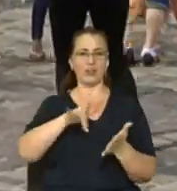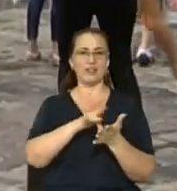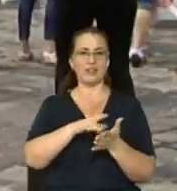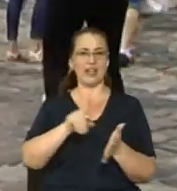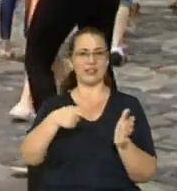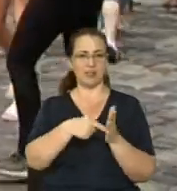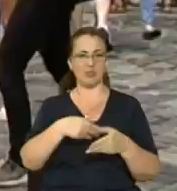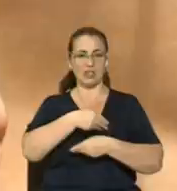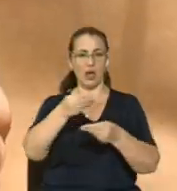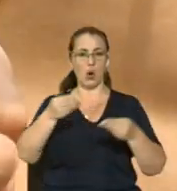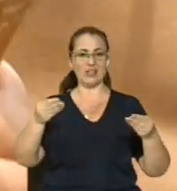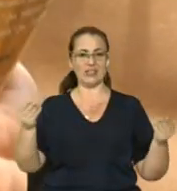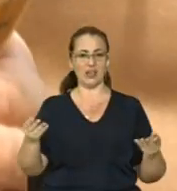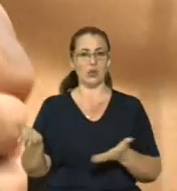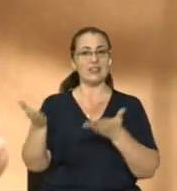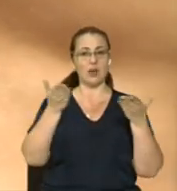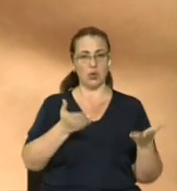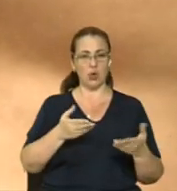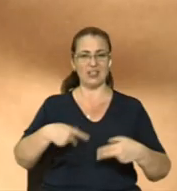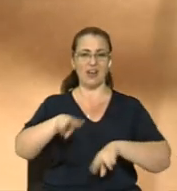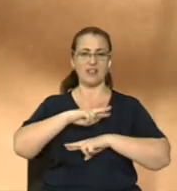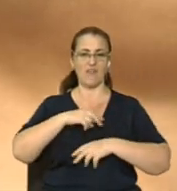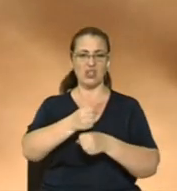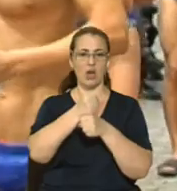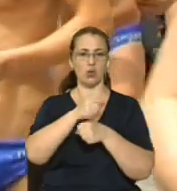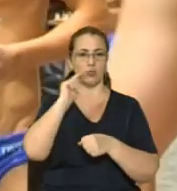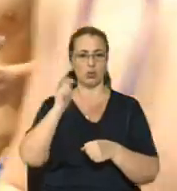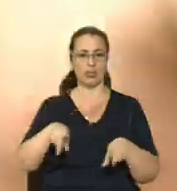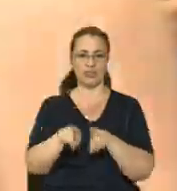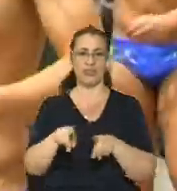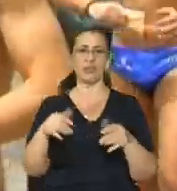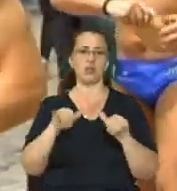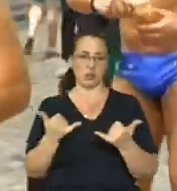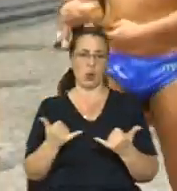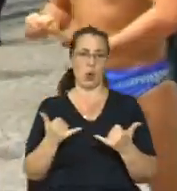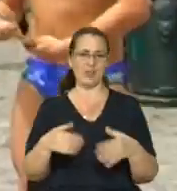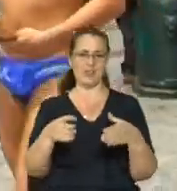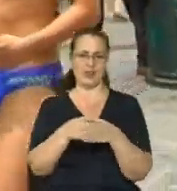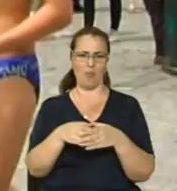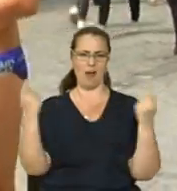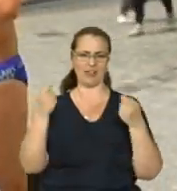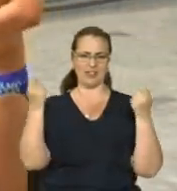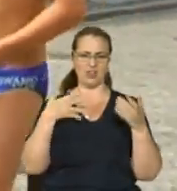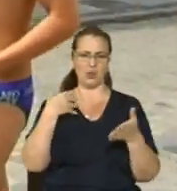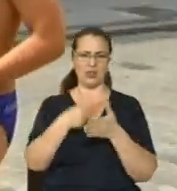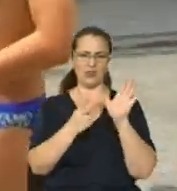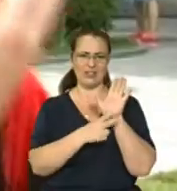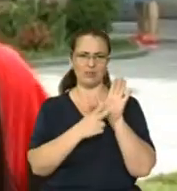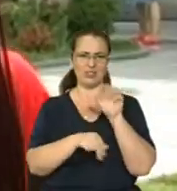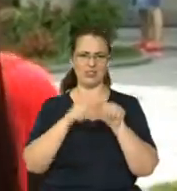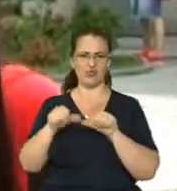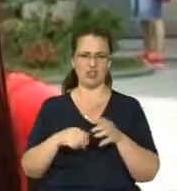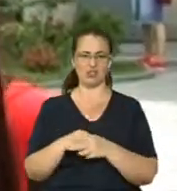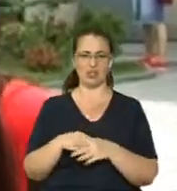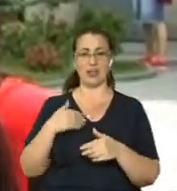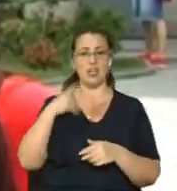перехожим ось ці запрошення на фінал Кубку України. Так, сьогодні «Динамо Львів» святкує своє 70-ти річчя. Я